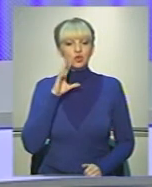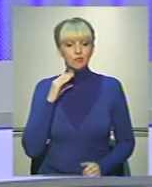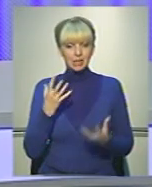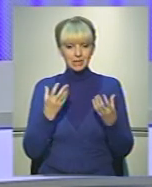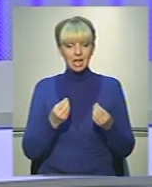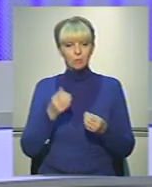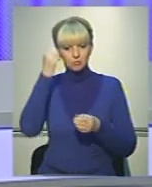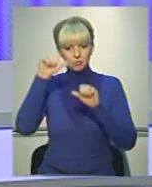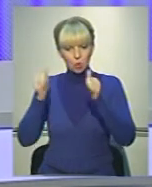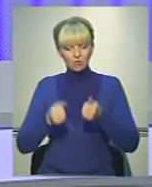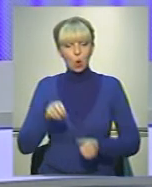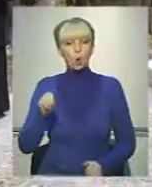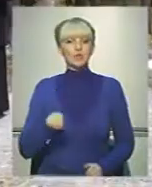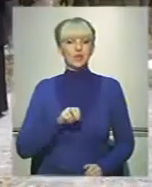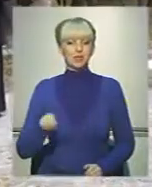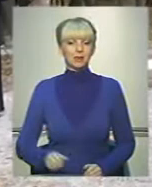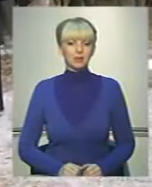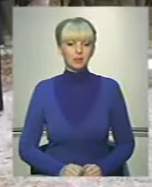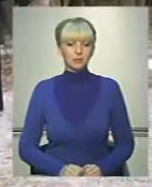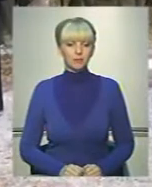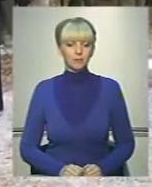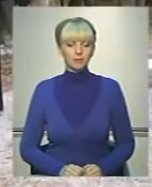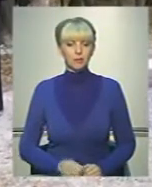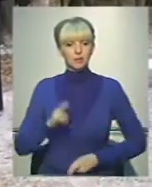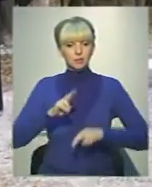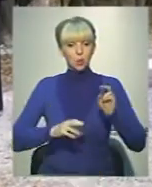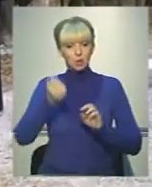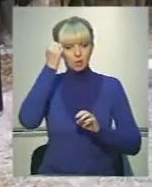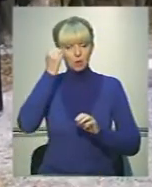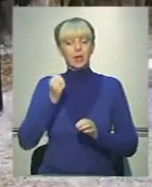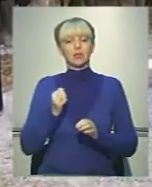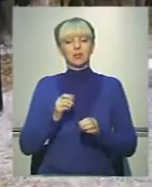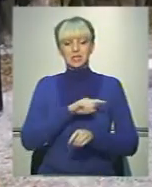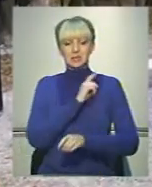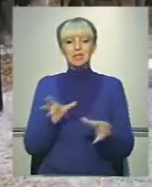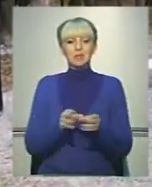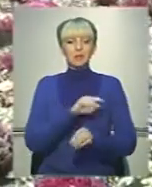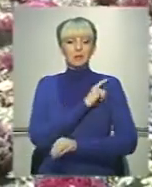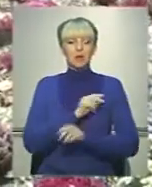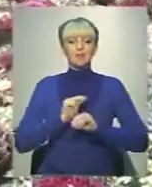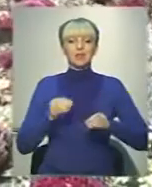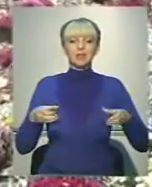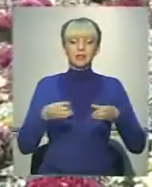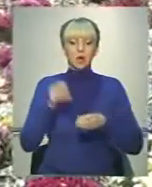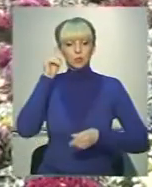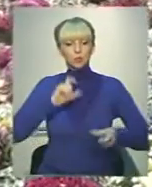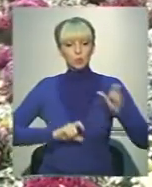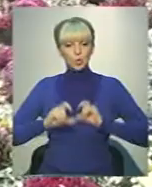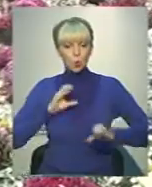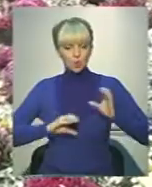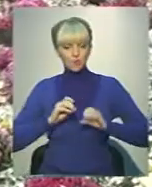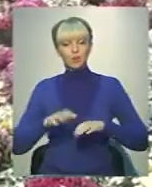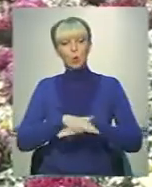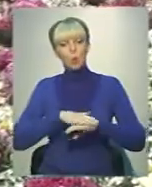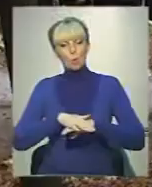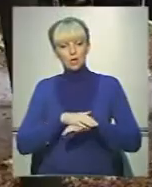Днями постамент освятили. Споруджували пам'ятник спільними зусиллями викладацького складу студентів університету та